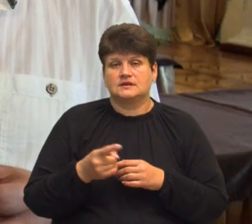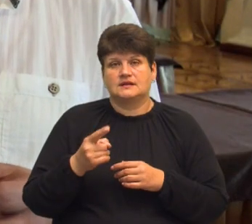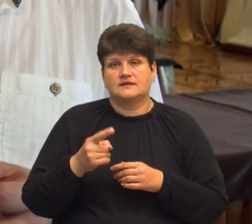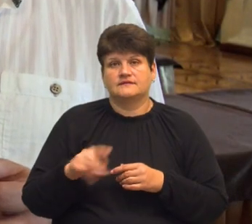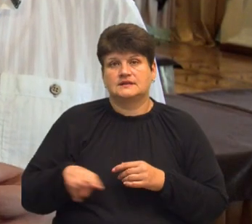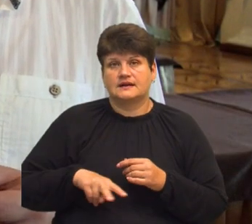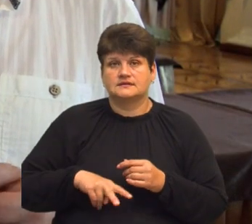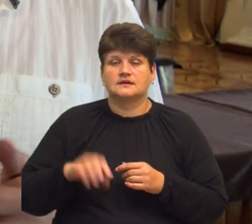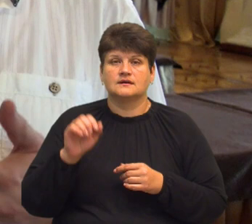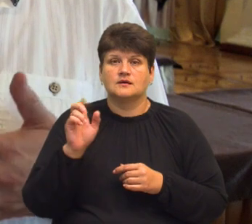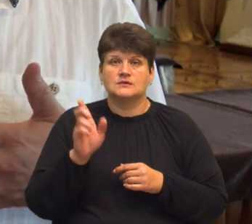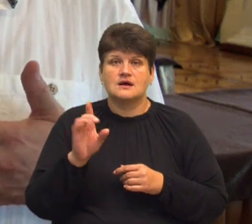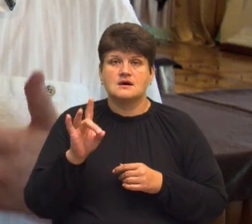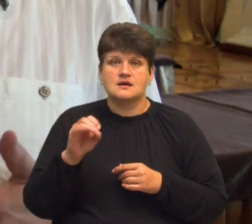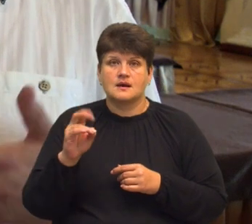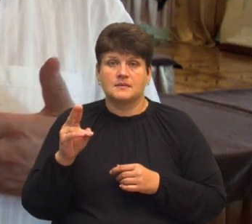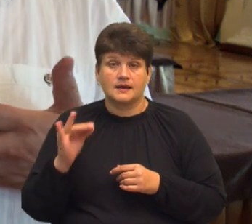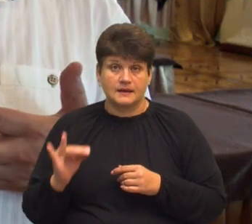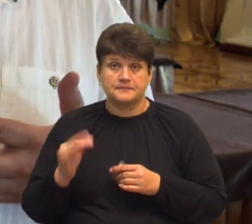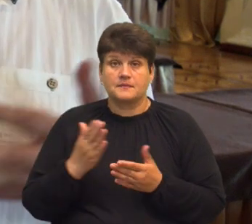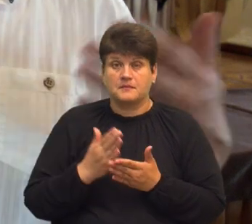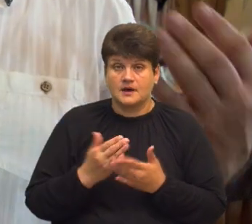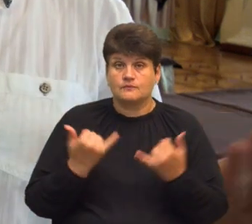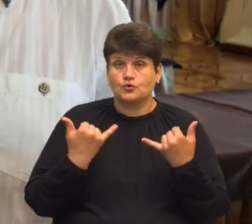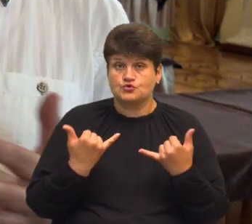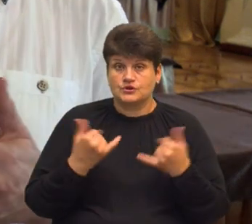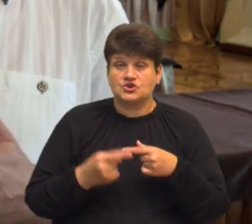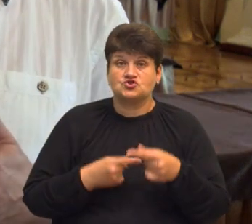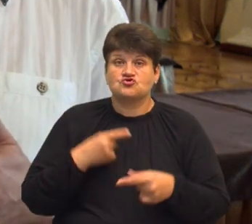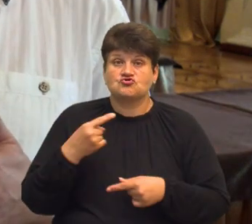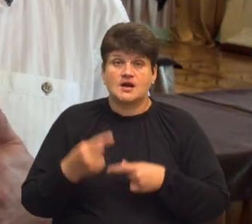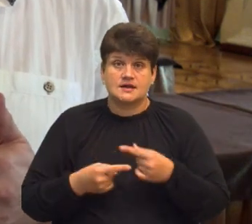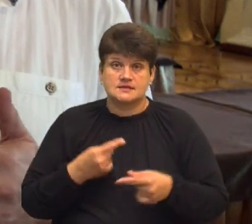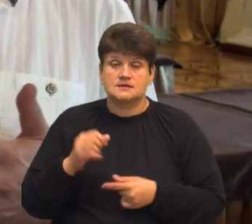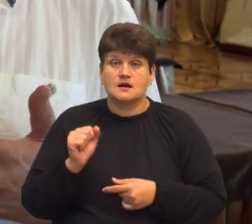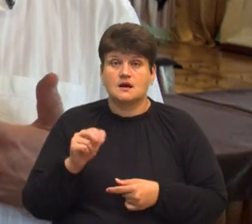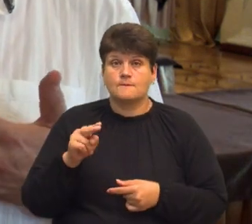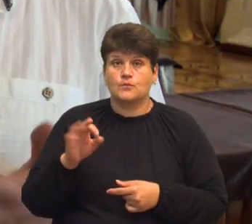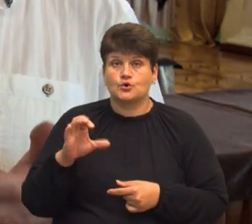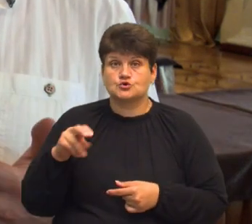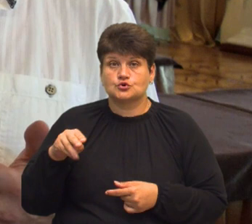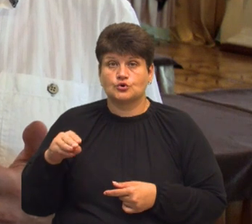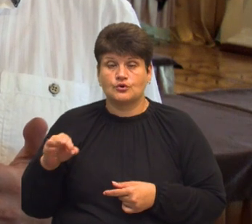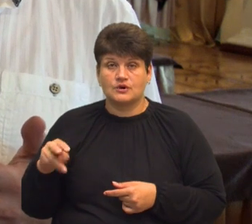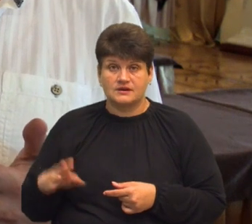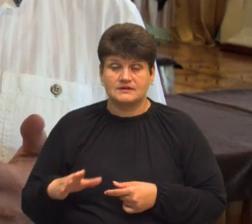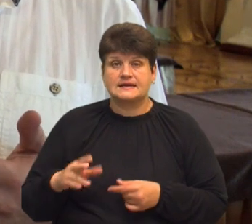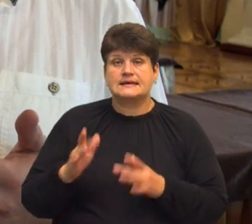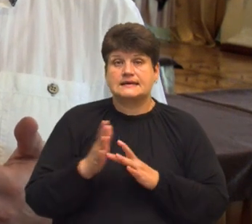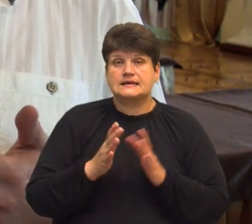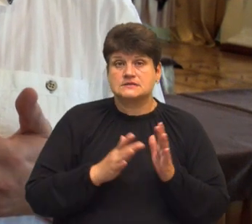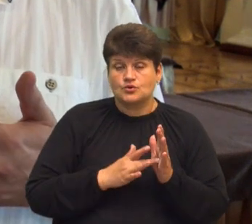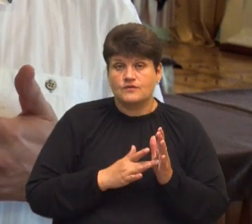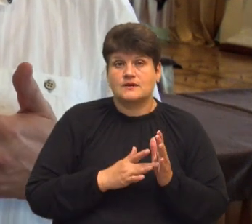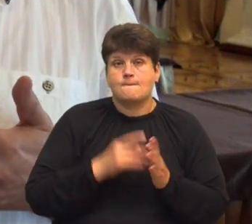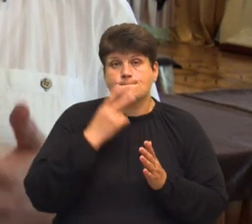Ми маємо сьогодні через апостолів, хрестових апостолів, показати сьогоднішні апостолів,